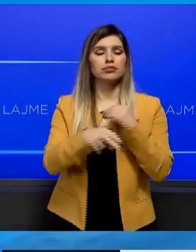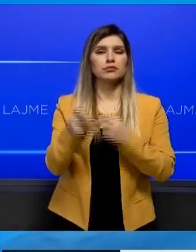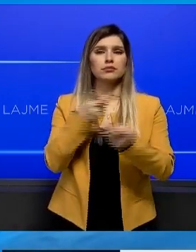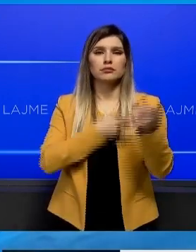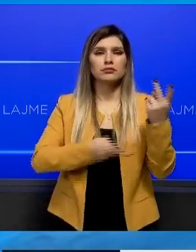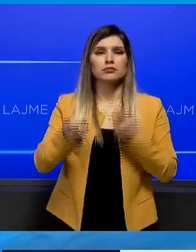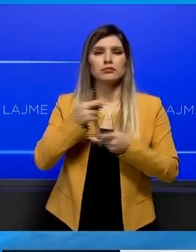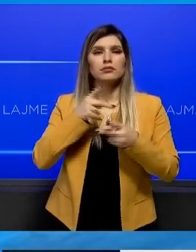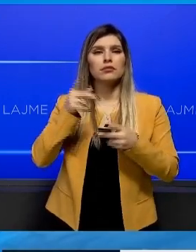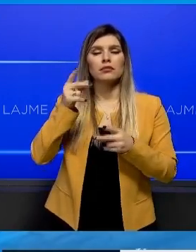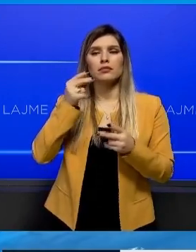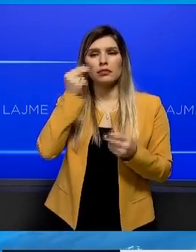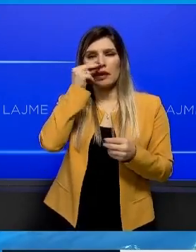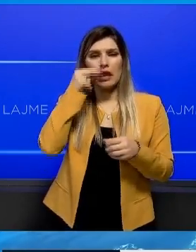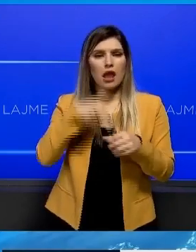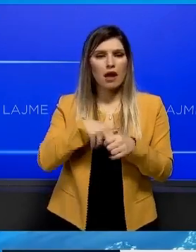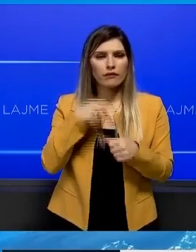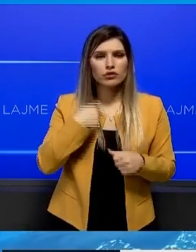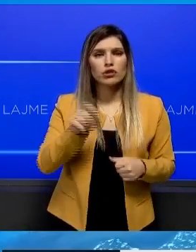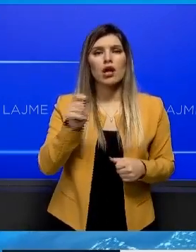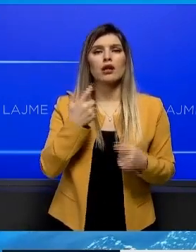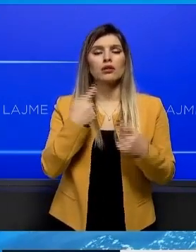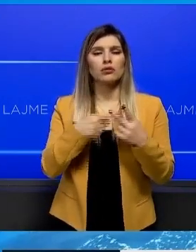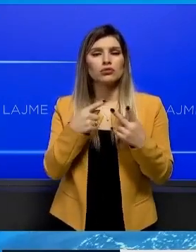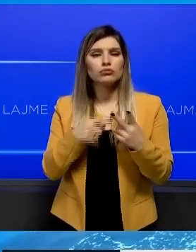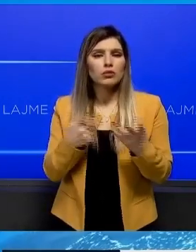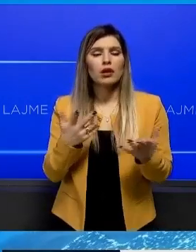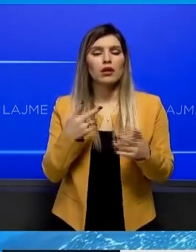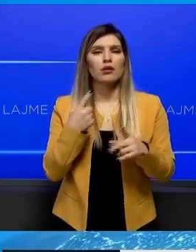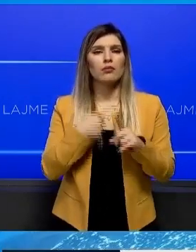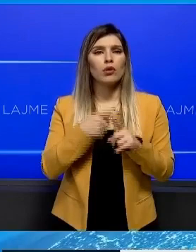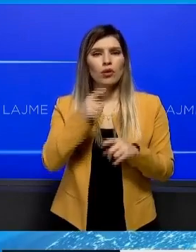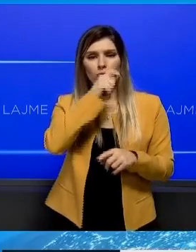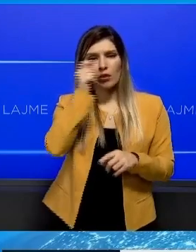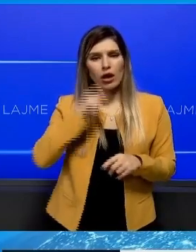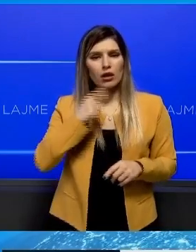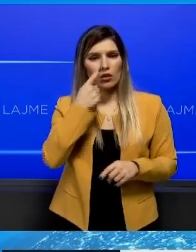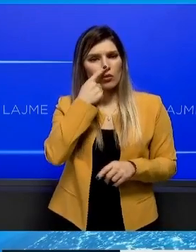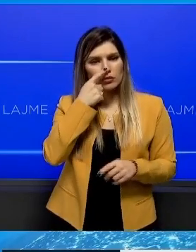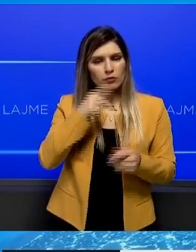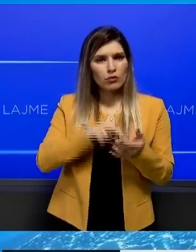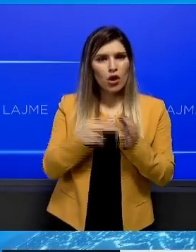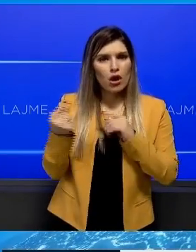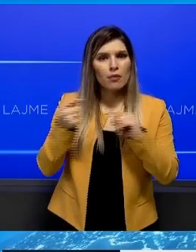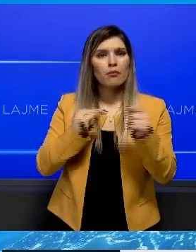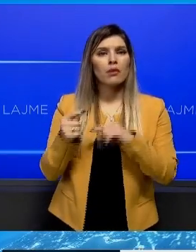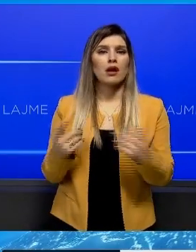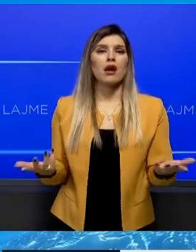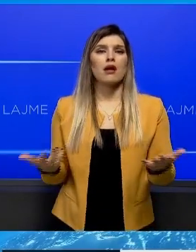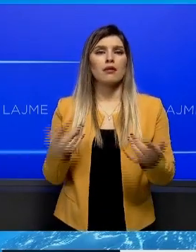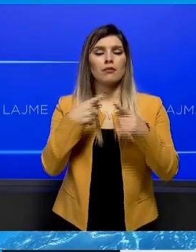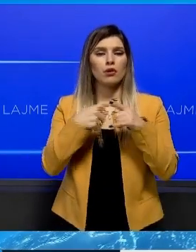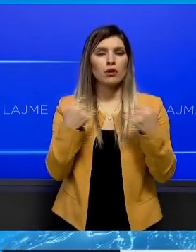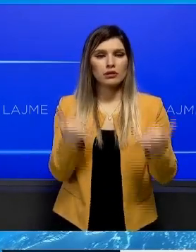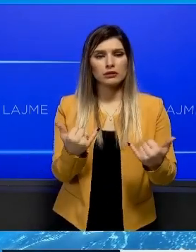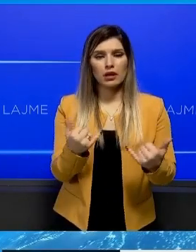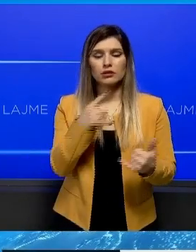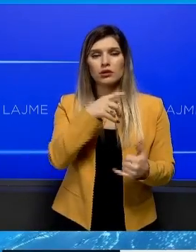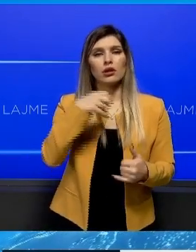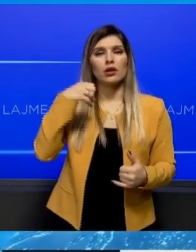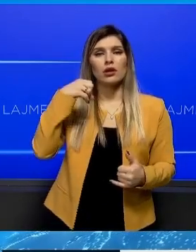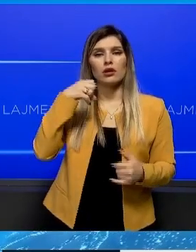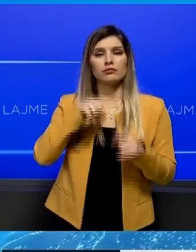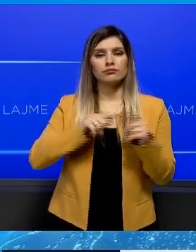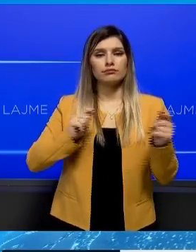e gjetës e naftis, është hapi parë, e dyta është kriza mes Ukrajini dhe Rusis, e treta është orientimi dretë energjisë